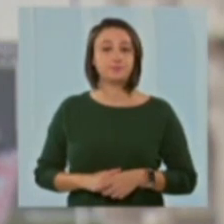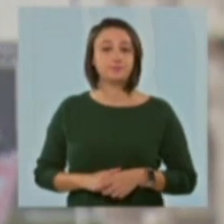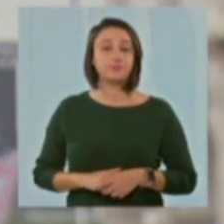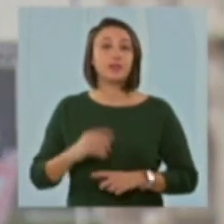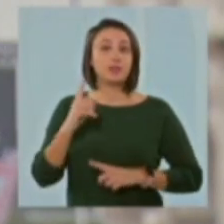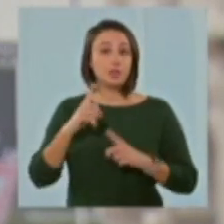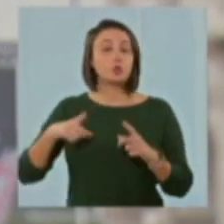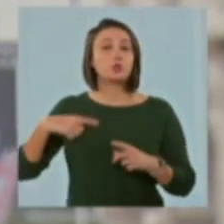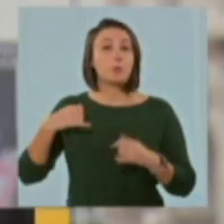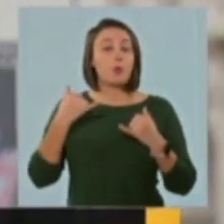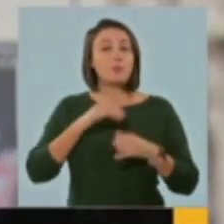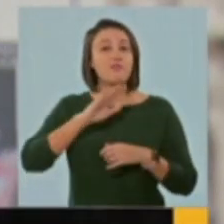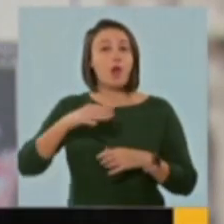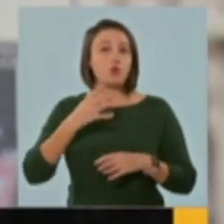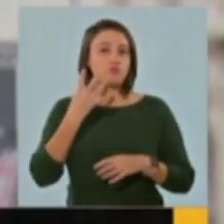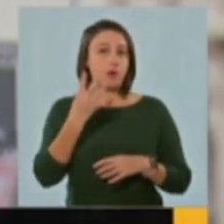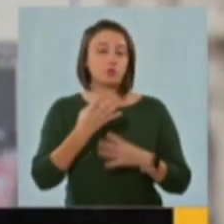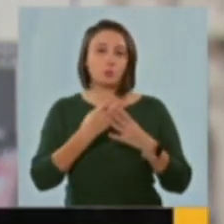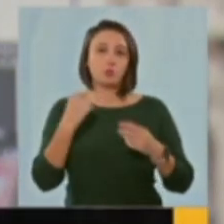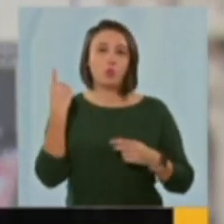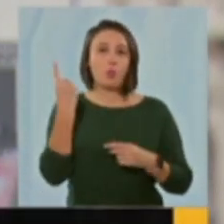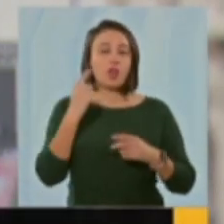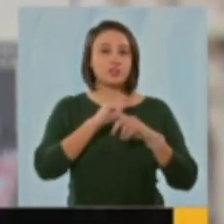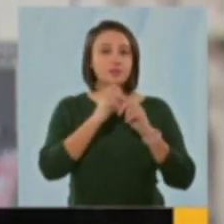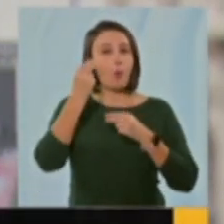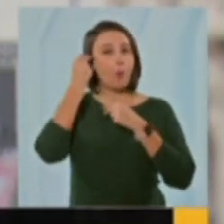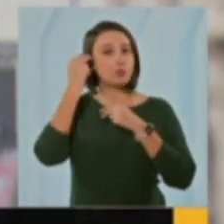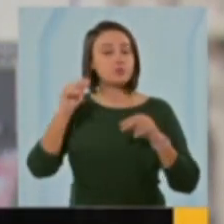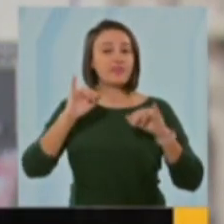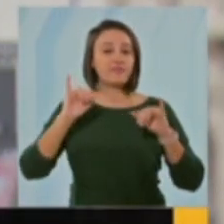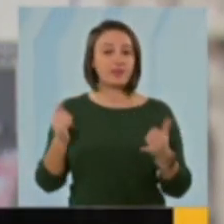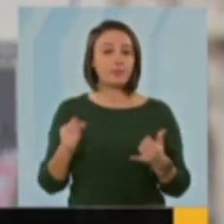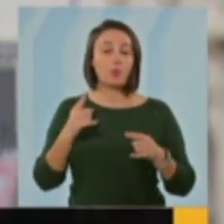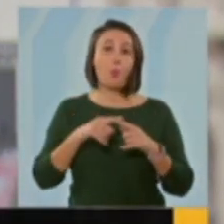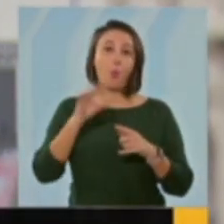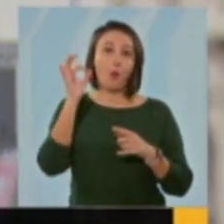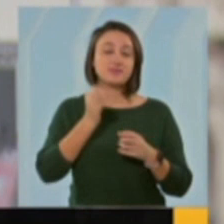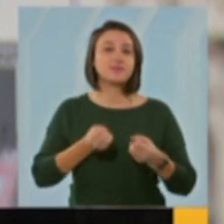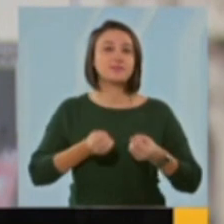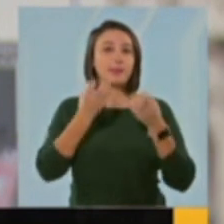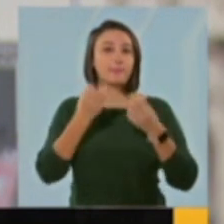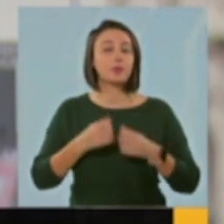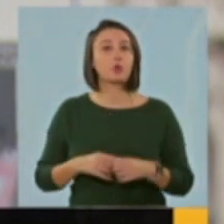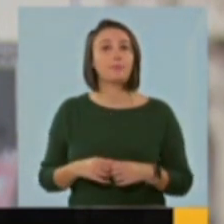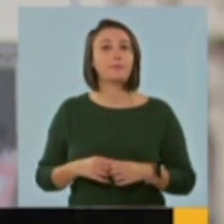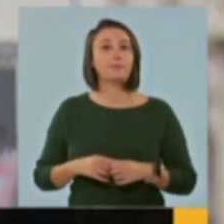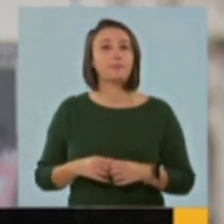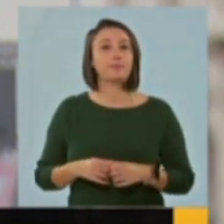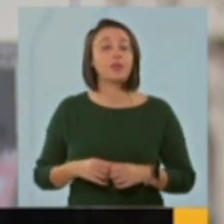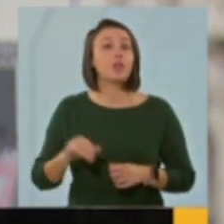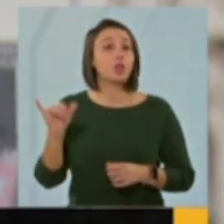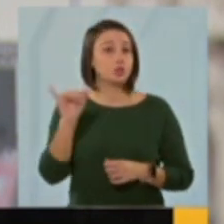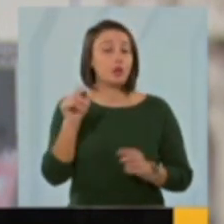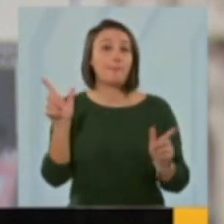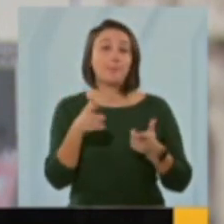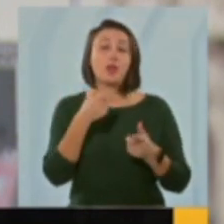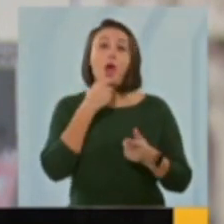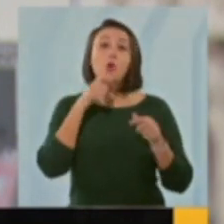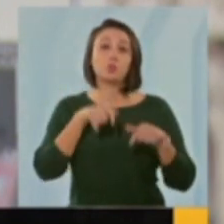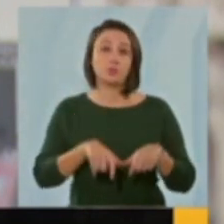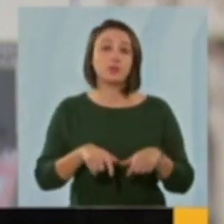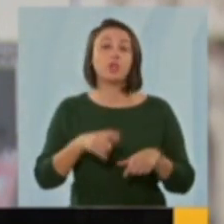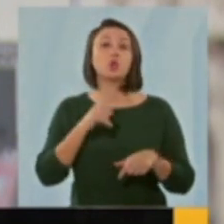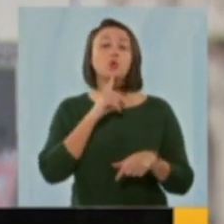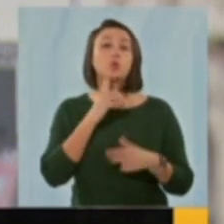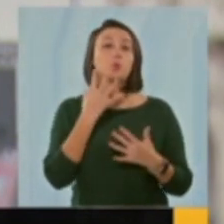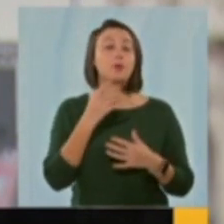Chiar dacă suntem încă în Valul 4, mai multe orașe din țară au anunțat evenimente cu ocazia sărbătorilor de iarnă. Printre cei care petrec anul acesta se